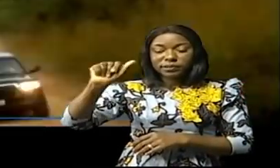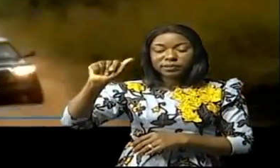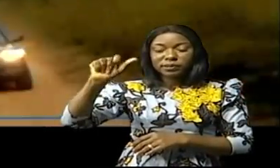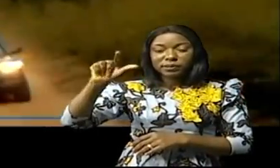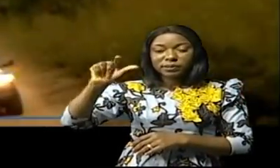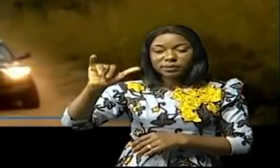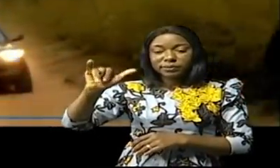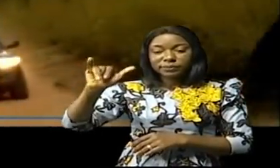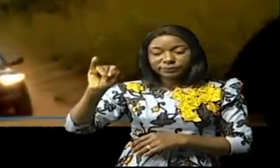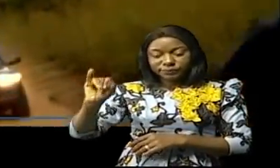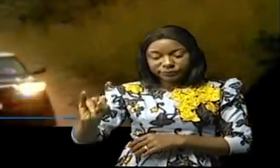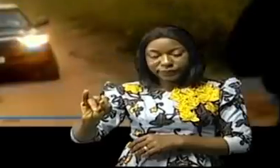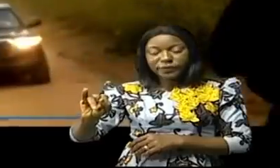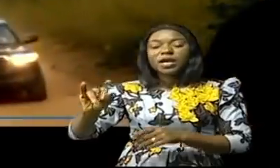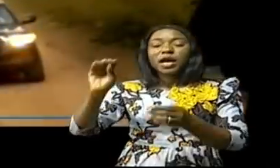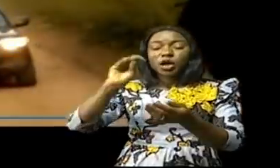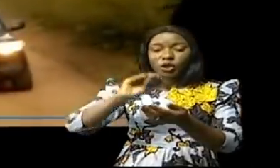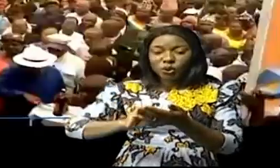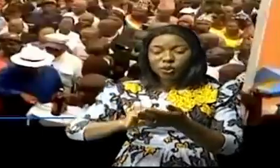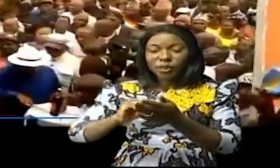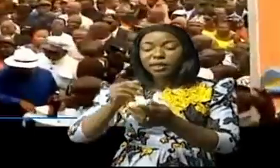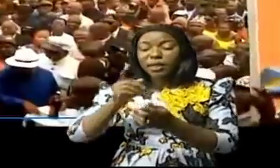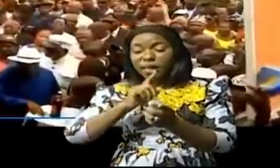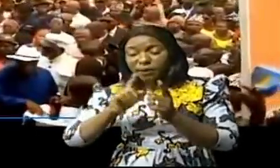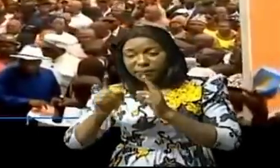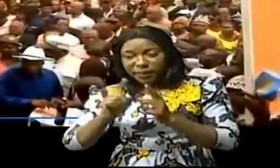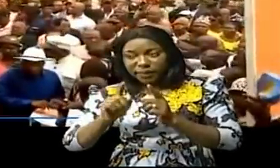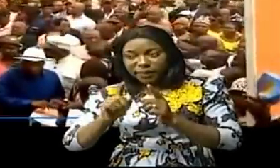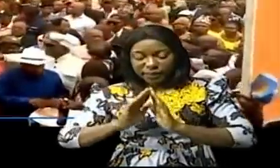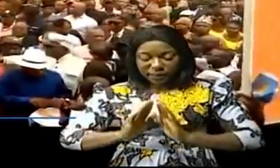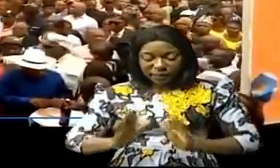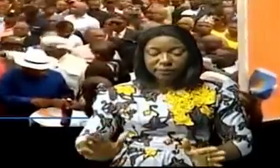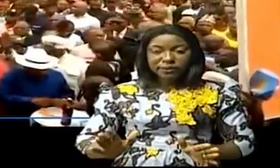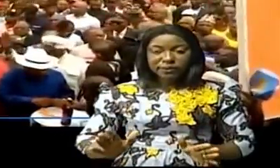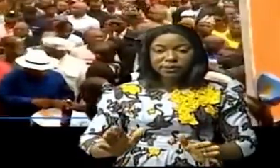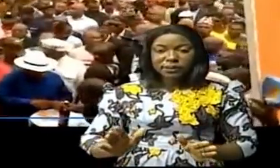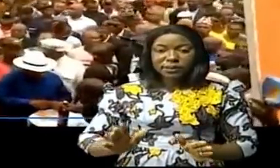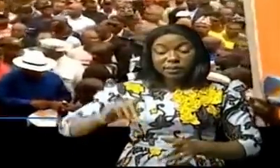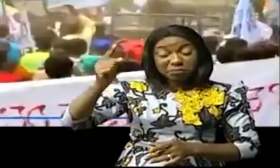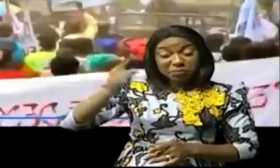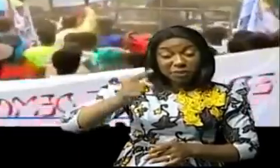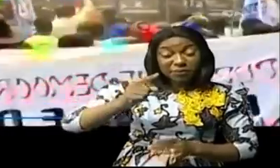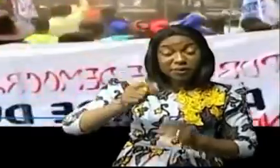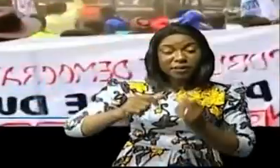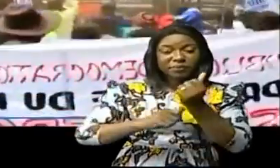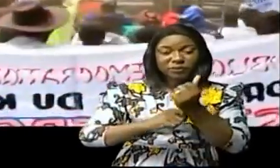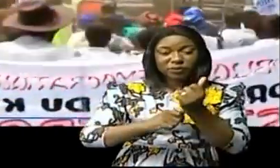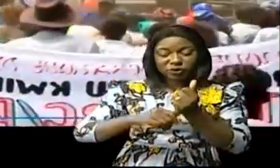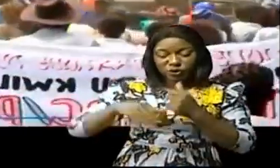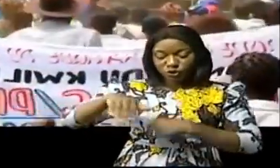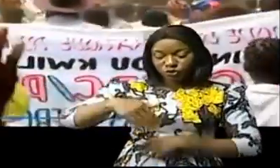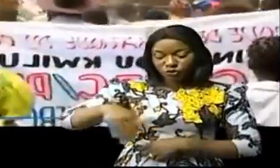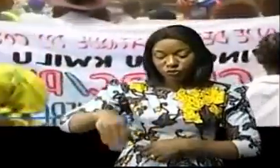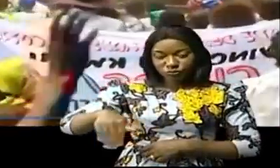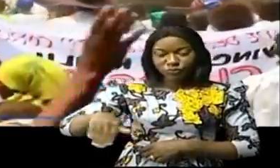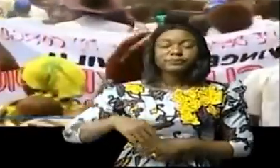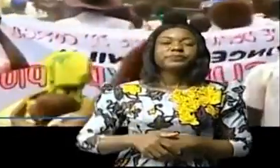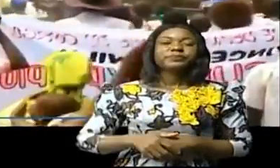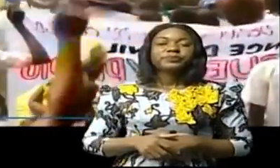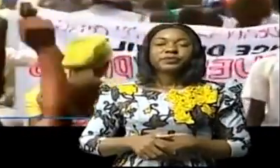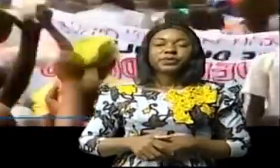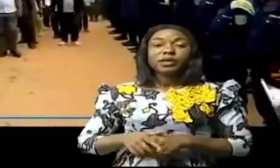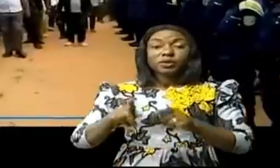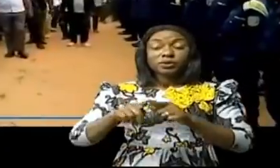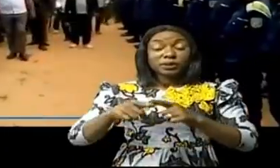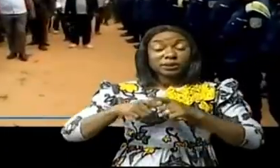la direction de la commune rurale de Calo pour prouver sa capacité d'être le premier bâtisseur de Quilou depuis le démembrément territorial du